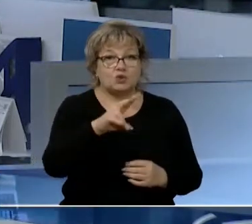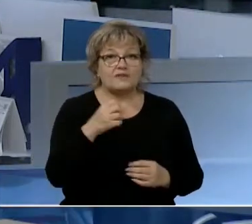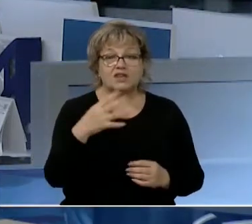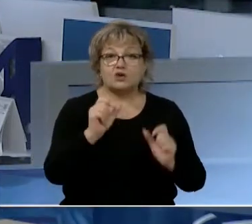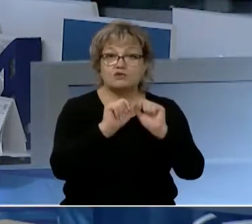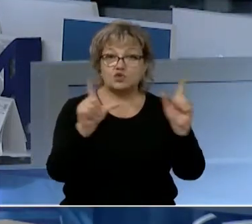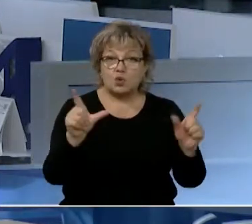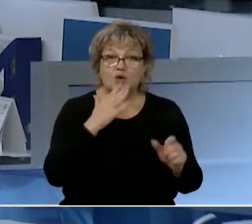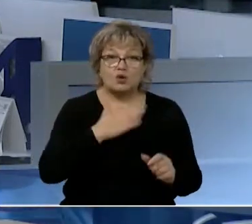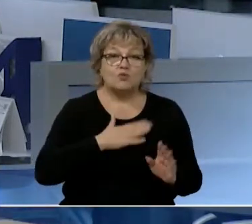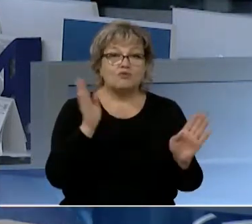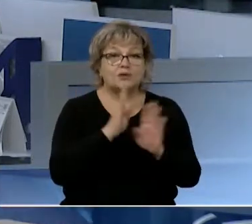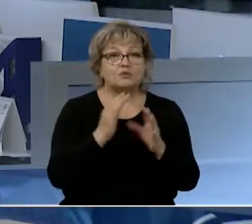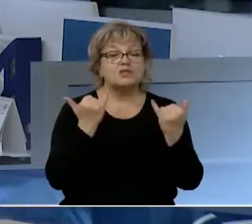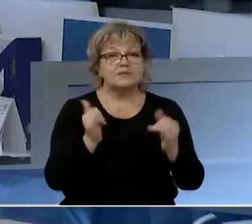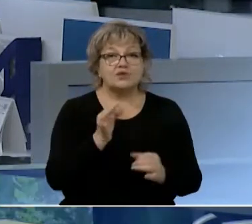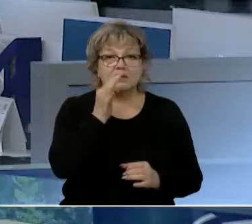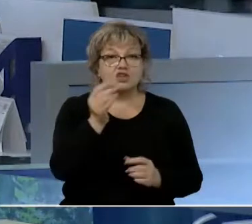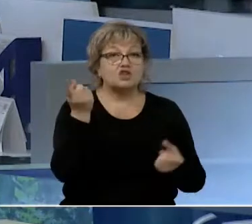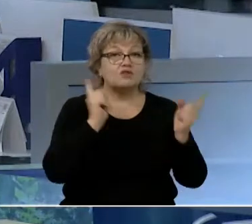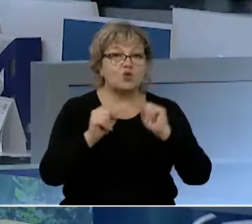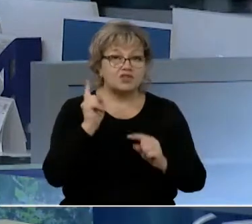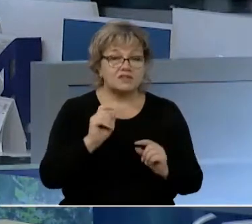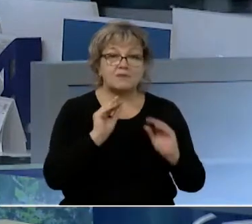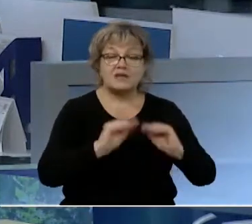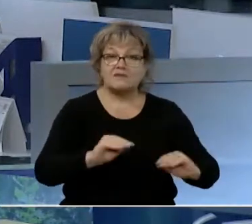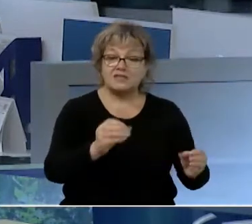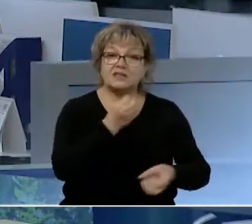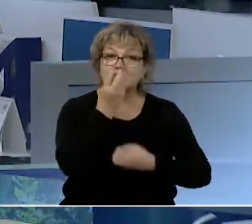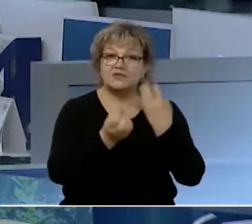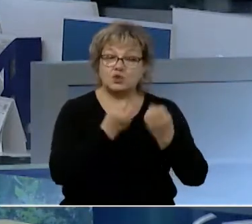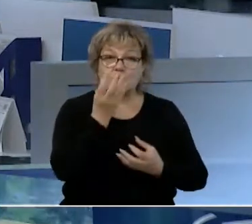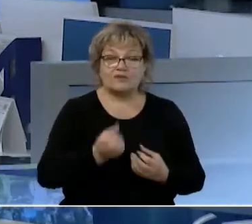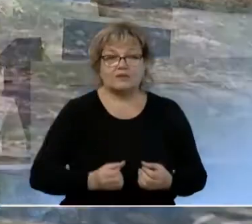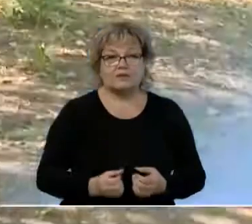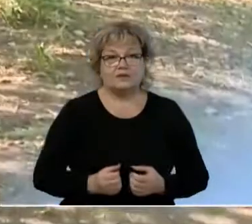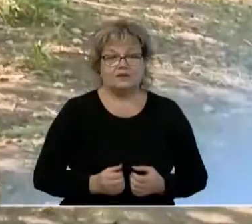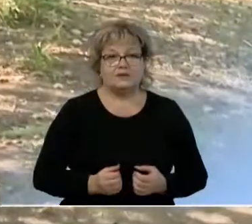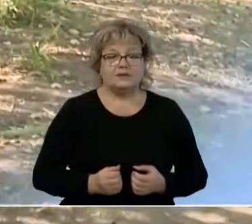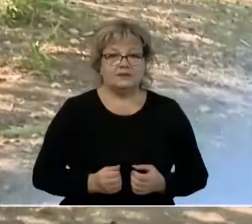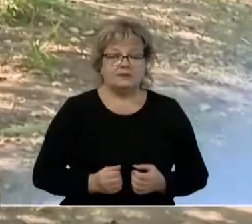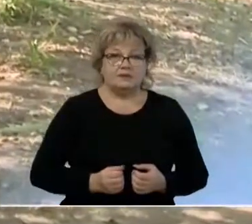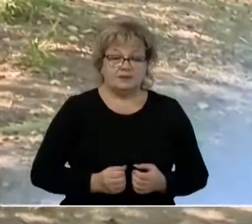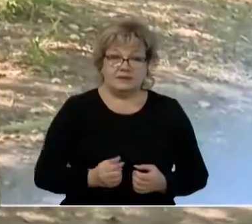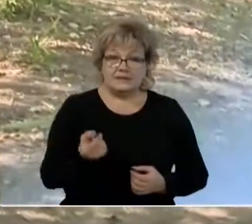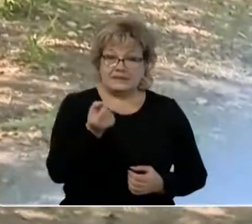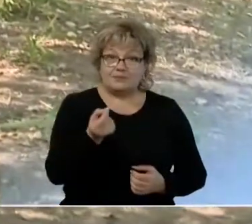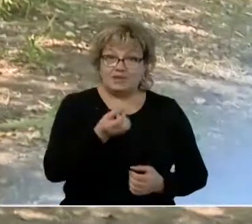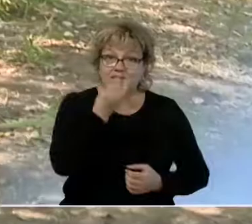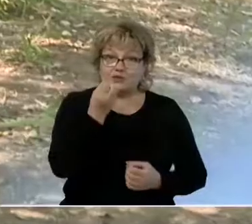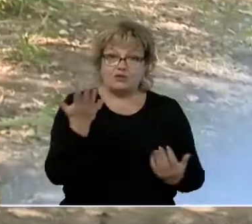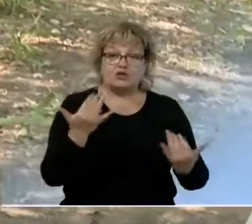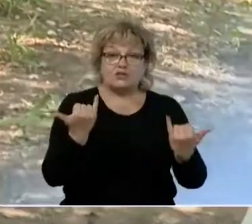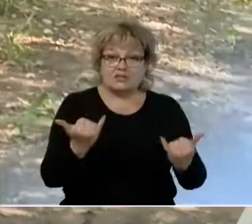ростовской школе любовь к природе сегодня выражали творчеством и высадкой цветов. Семена цветов, которые мы